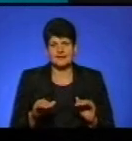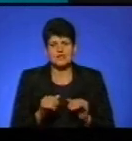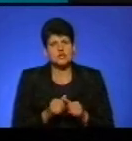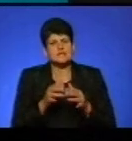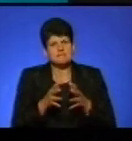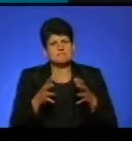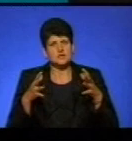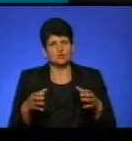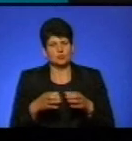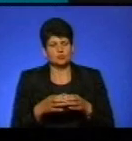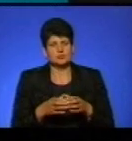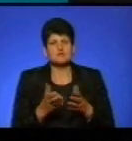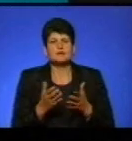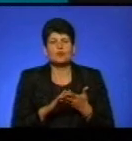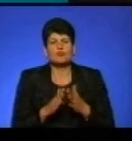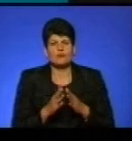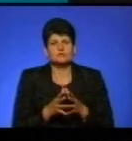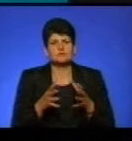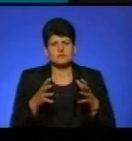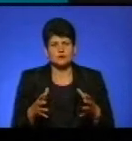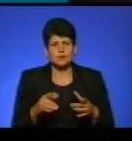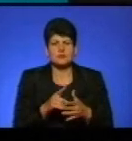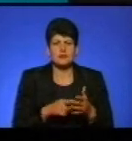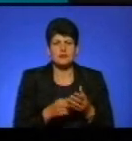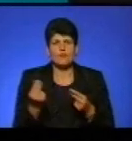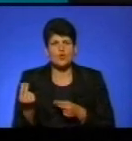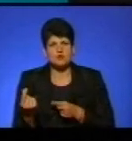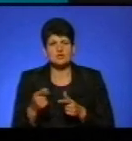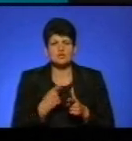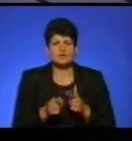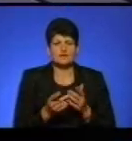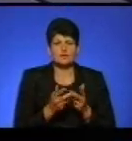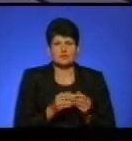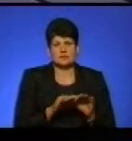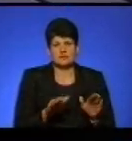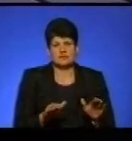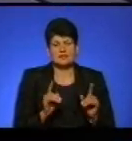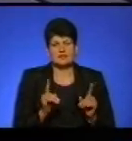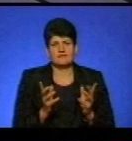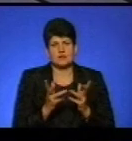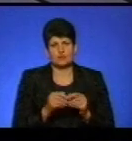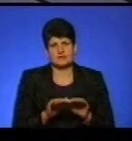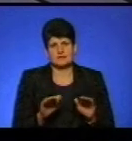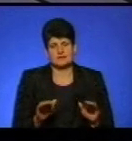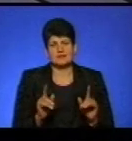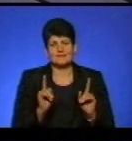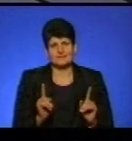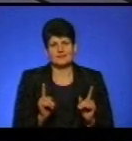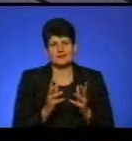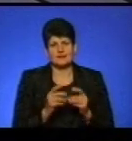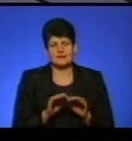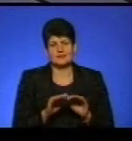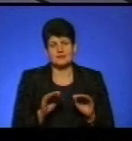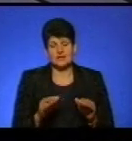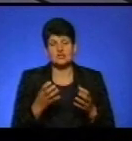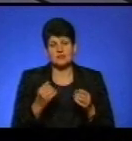і розширити групи, за яких умови будете розширювати. Тут питання в грошах, чи питання в кількості дітей? Виключно в кількості дітей. Виключно в кількісті дітей. Але